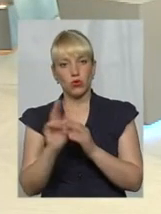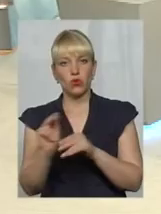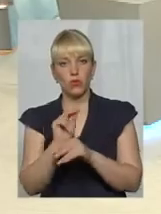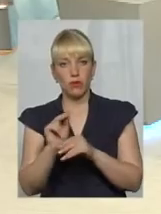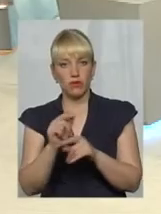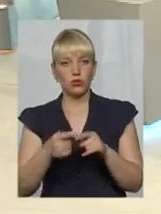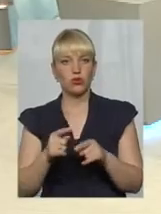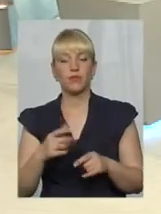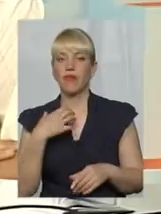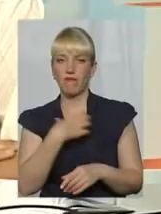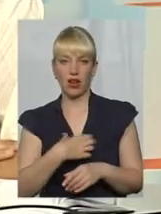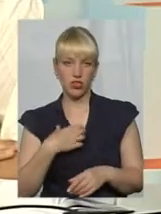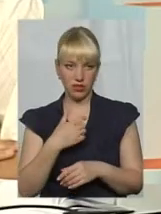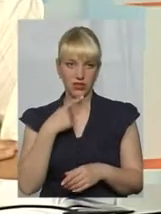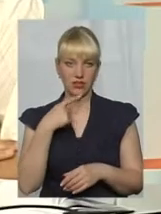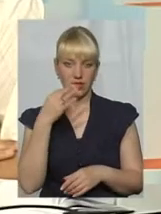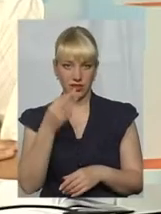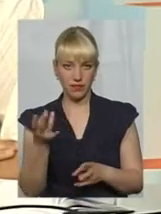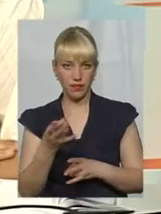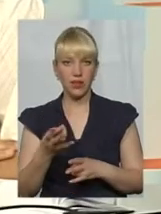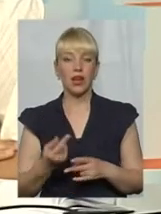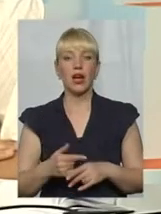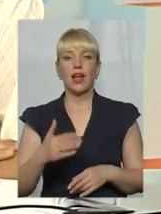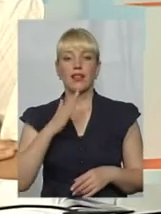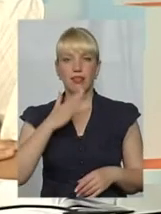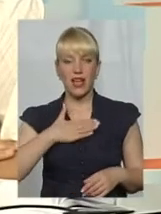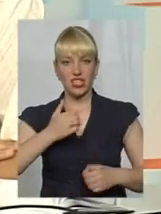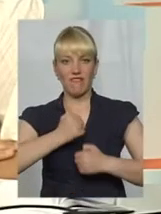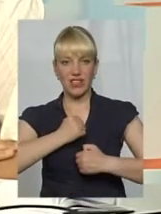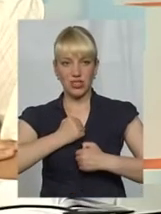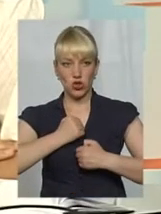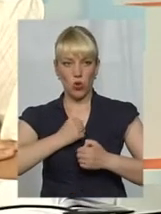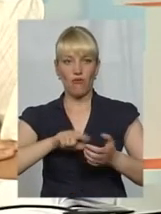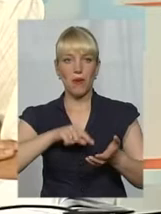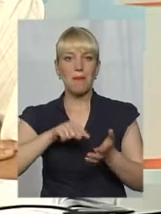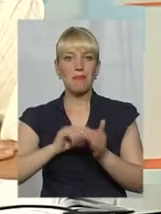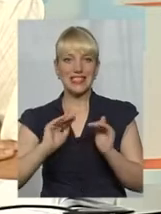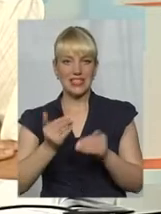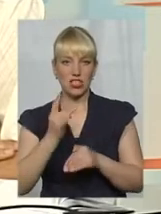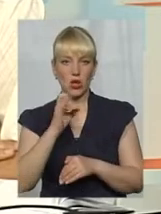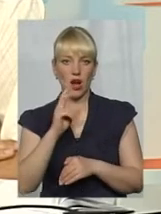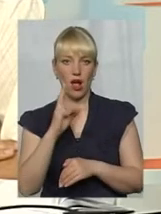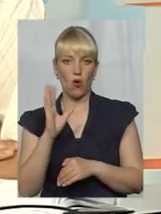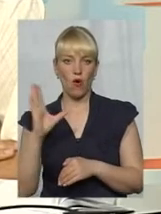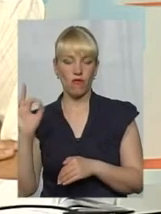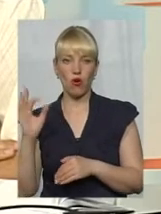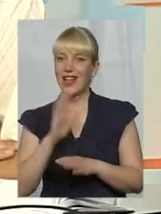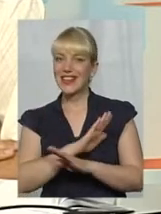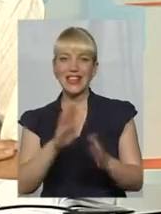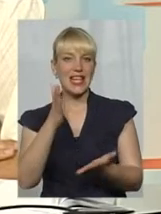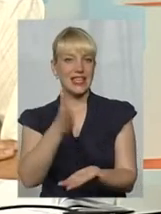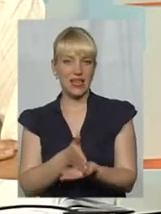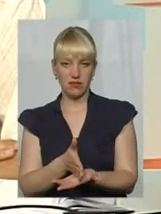сказав, доволі таки важлива. Наш військове містечко, як звикли називати Раково, так, не є